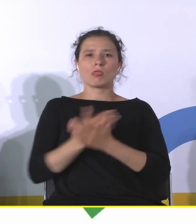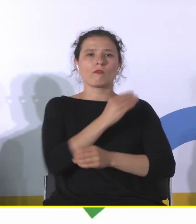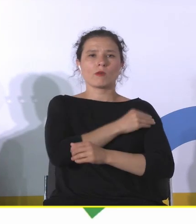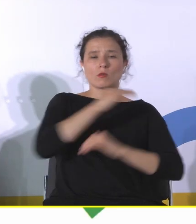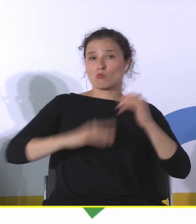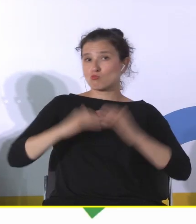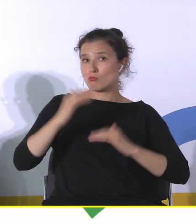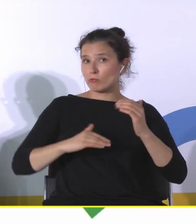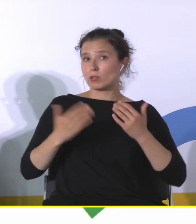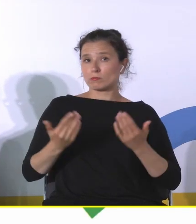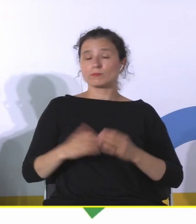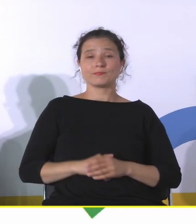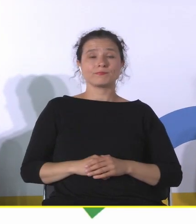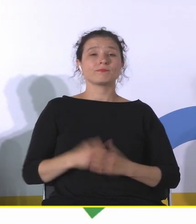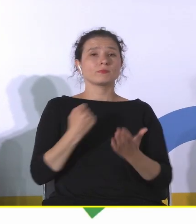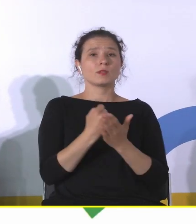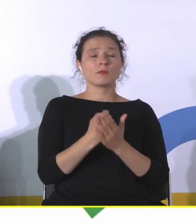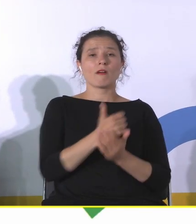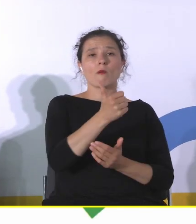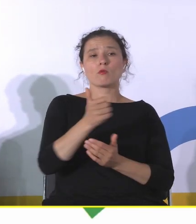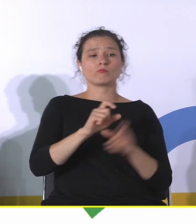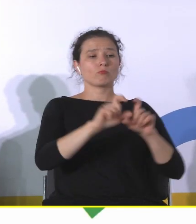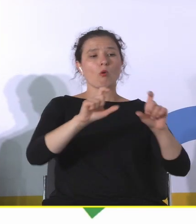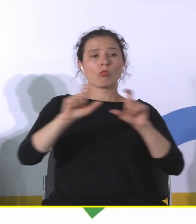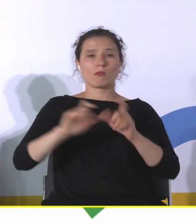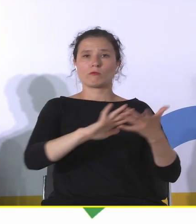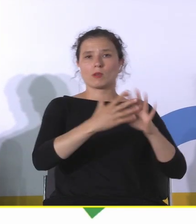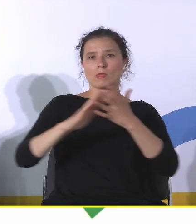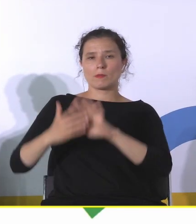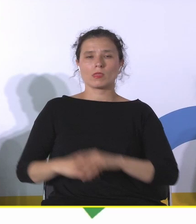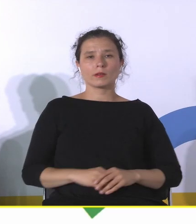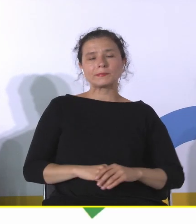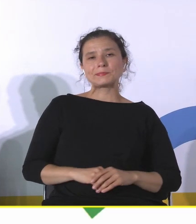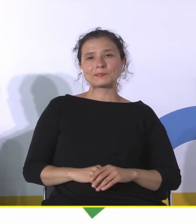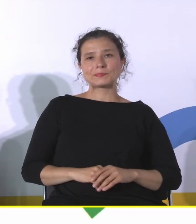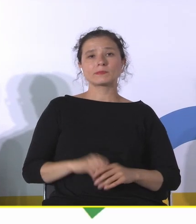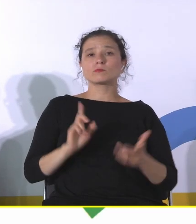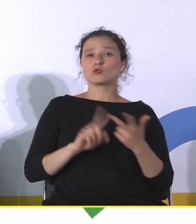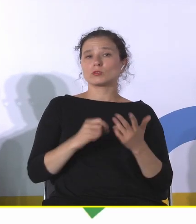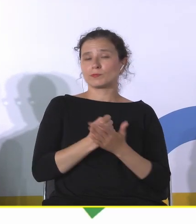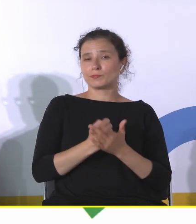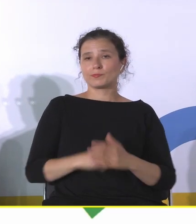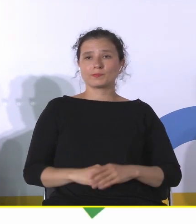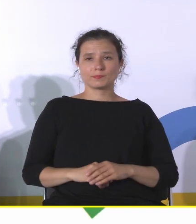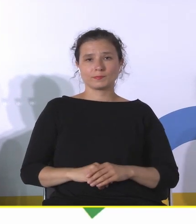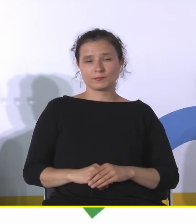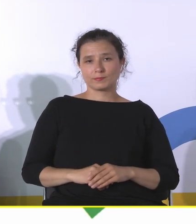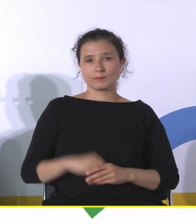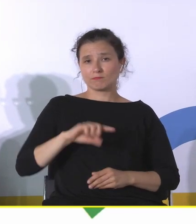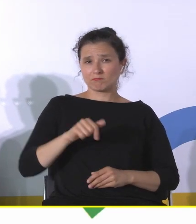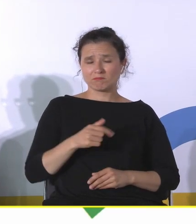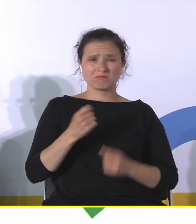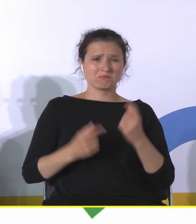kwestia pojedynczych obiektów zabytkowych. Po trzecie, proszę Państwa, my rzadko